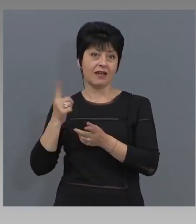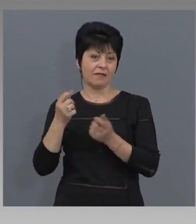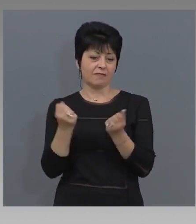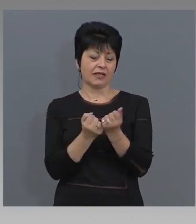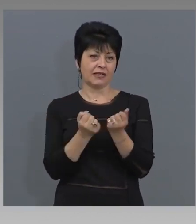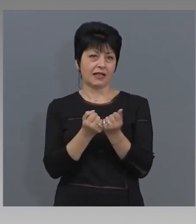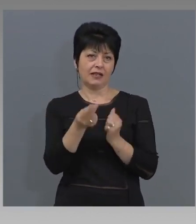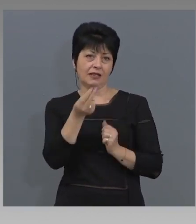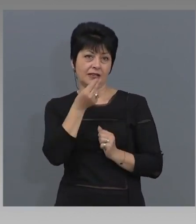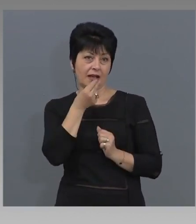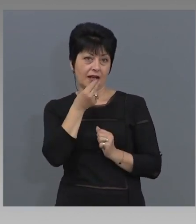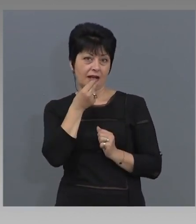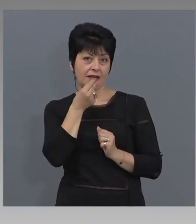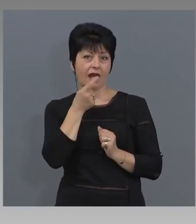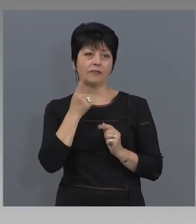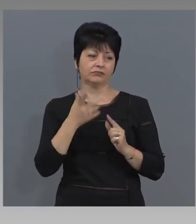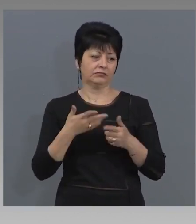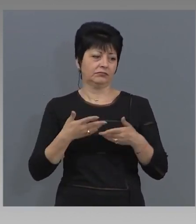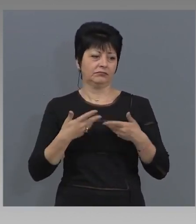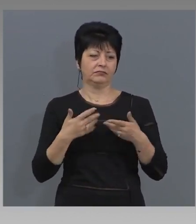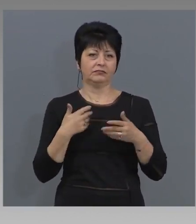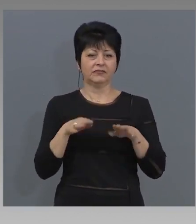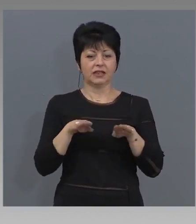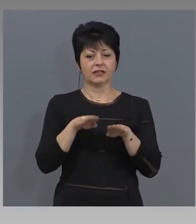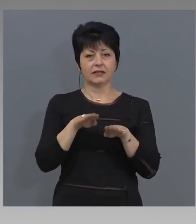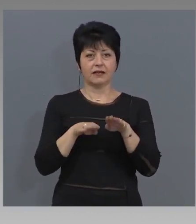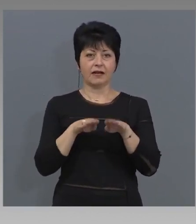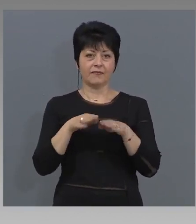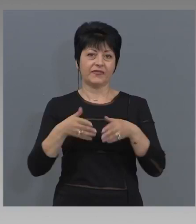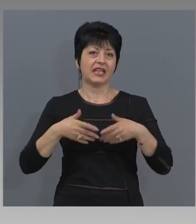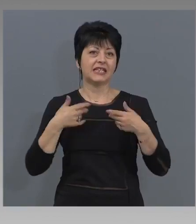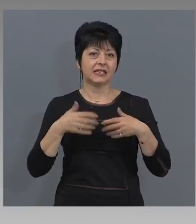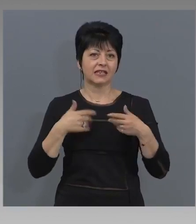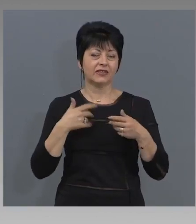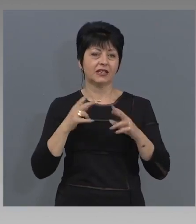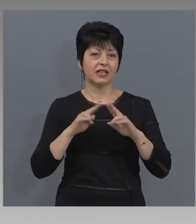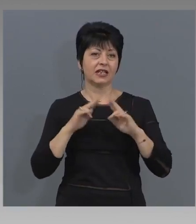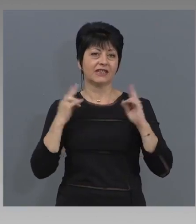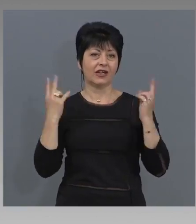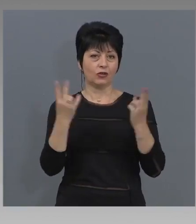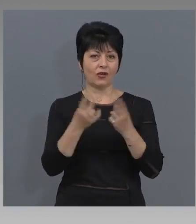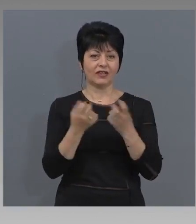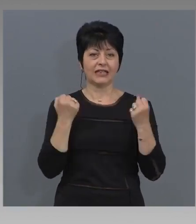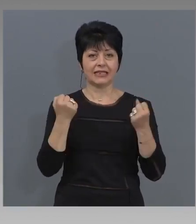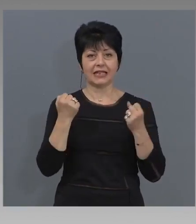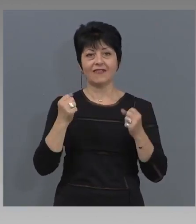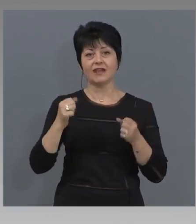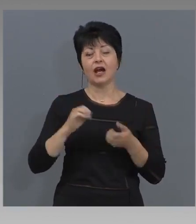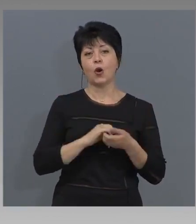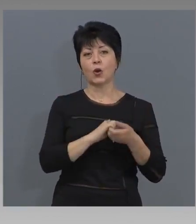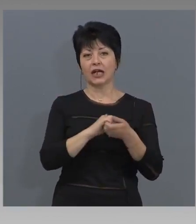бъдат в унисон с всички изисквания на СССР и ние вече сме ги публикували и знаете на Министерството на